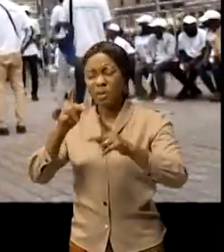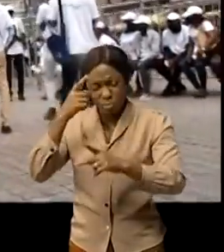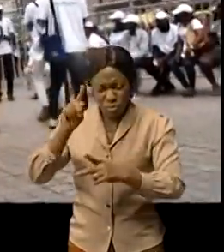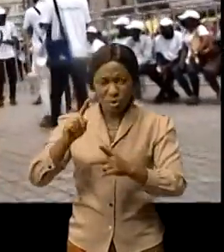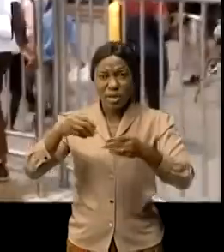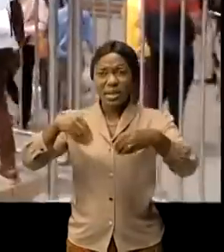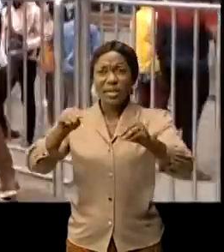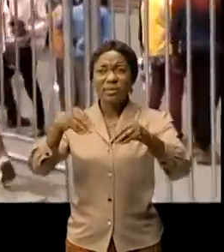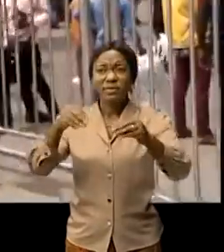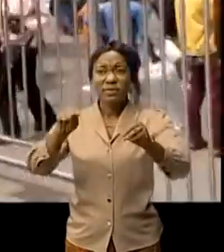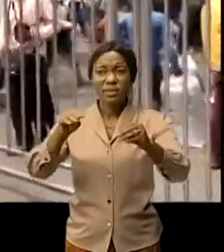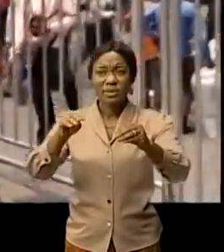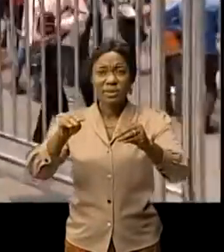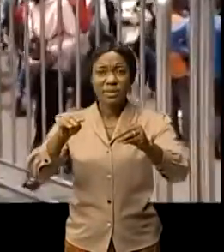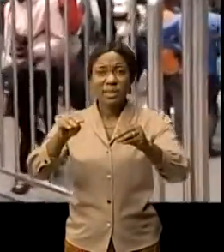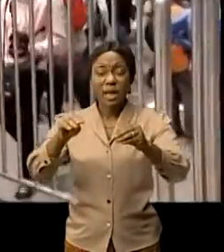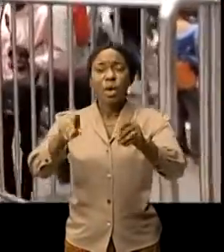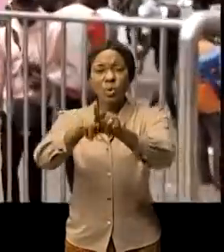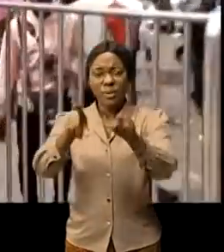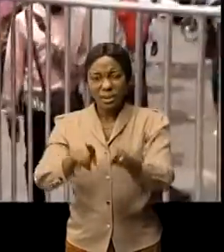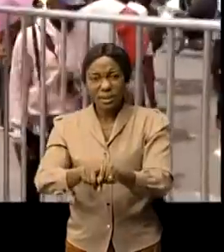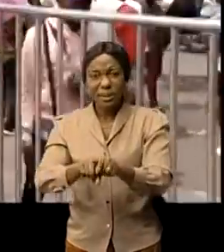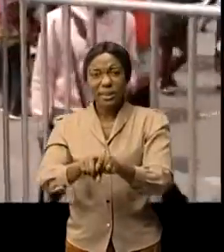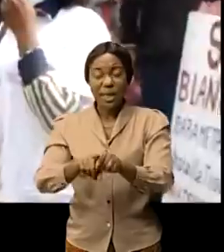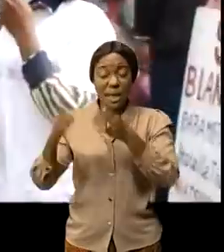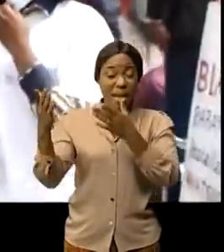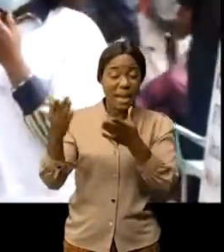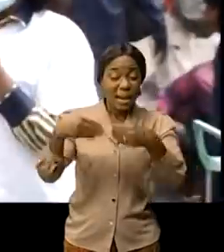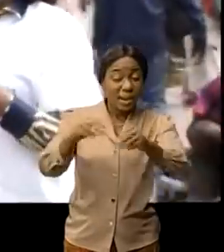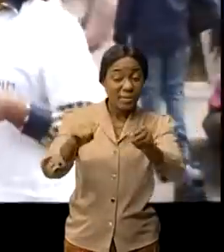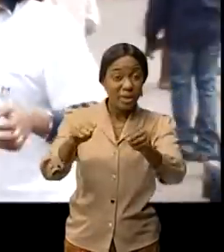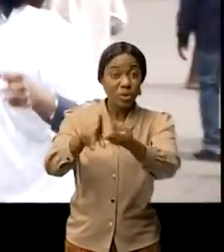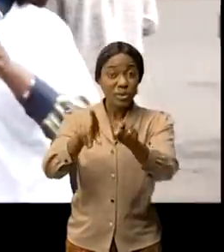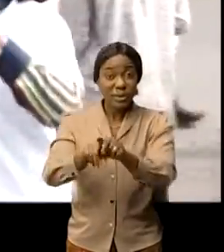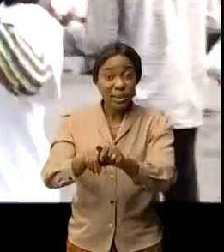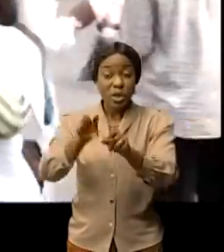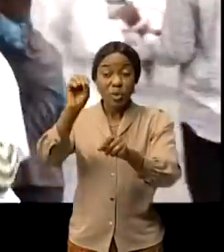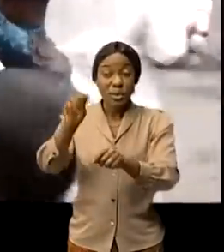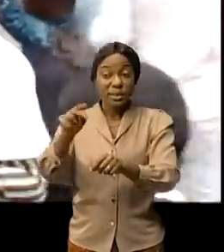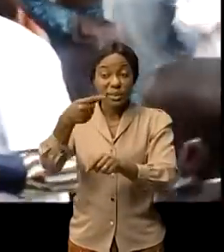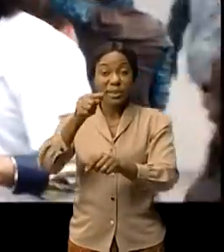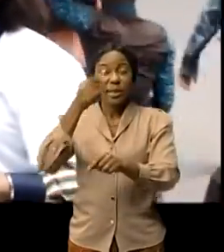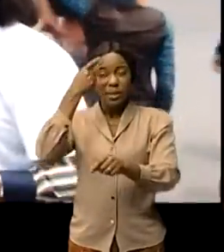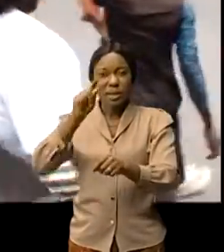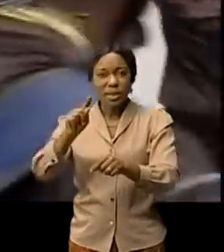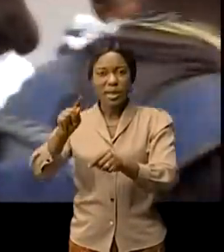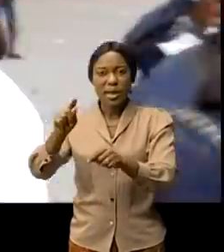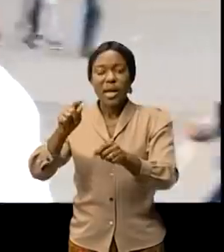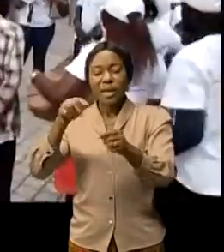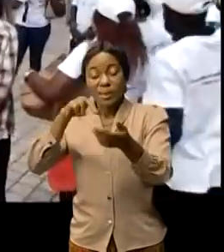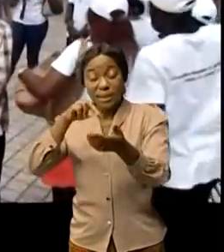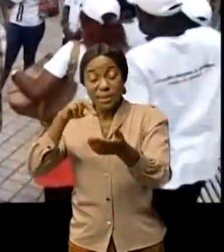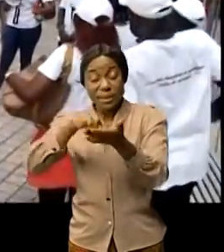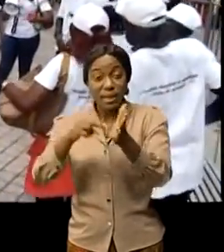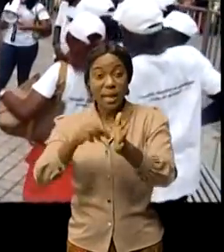que leur offre l'ignorance de la population. L'agence de prévention et des luttes contre la traite des personnes à PLTP en sigle